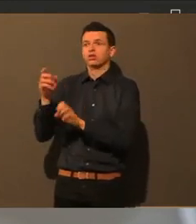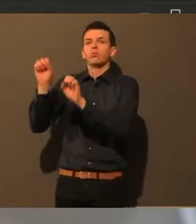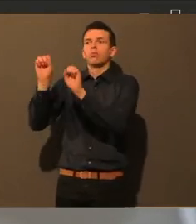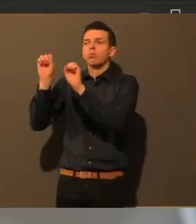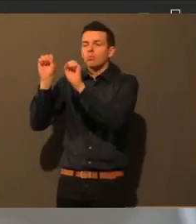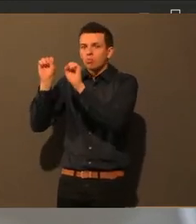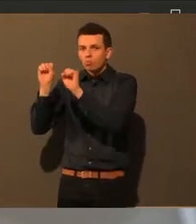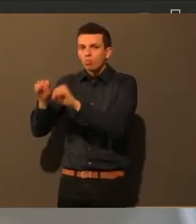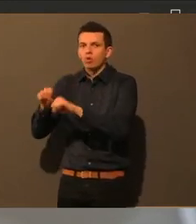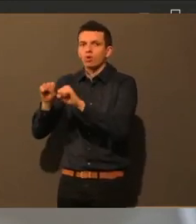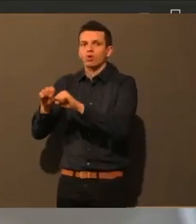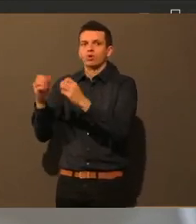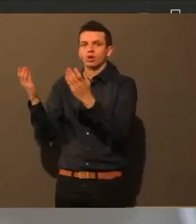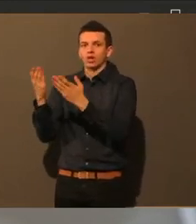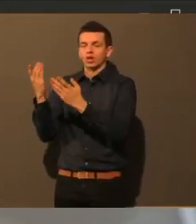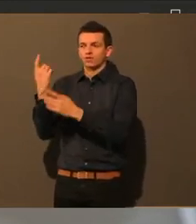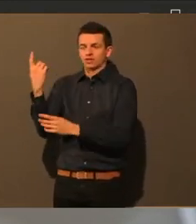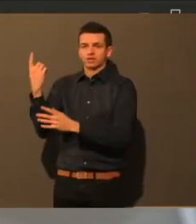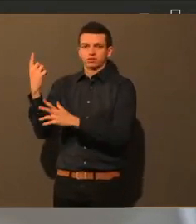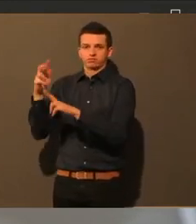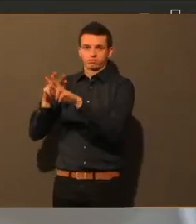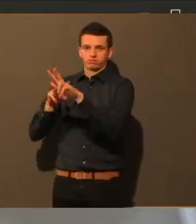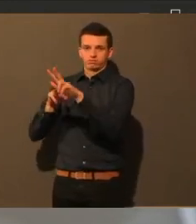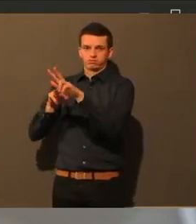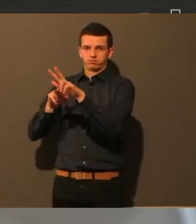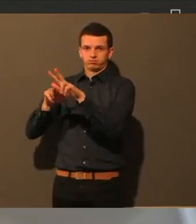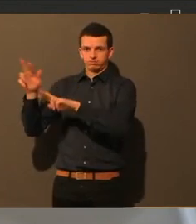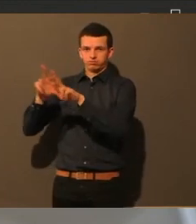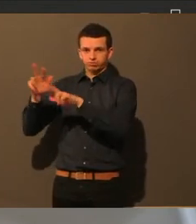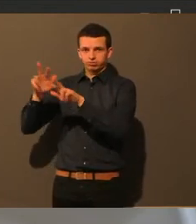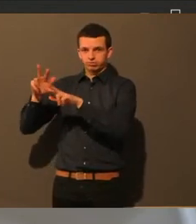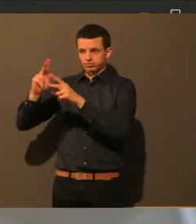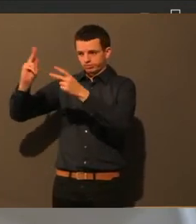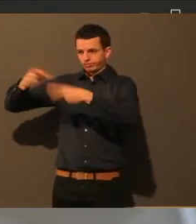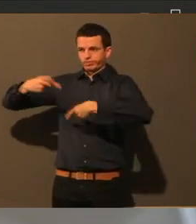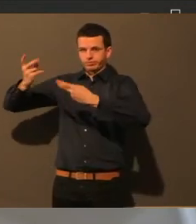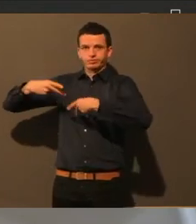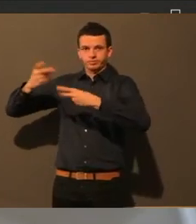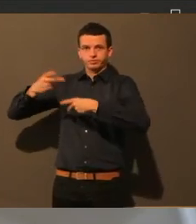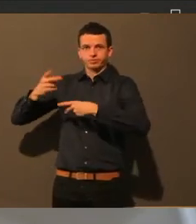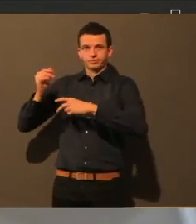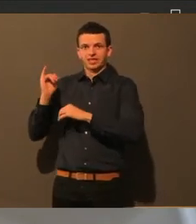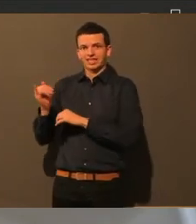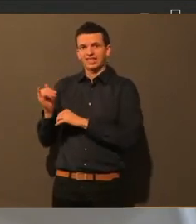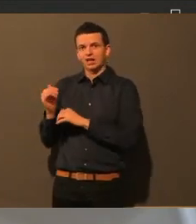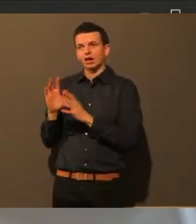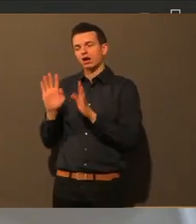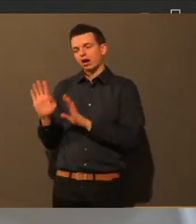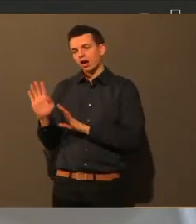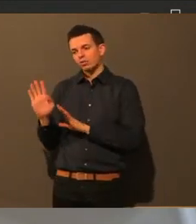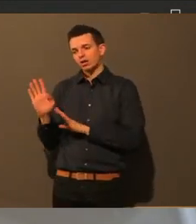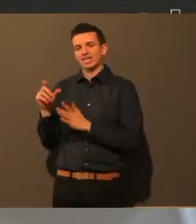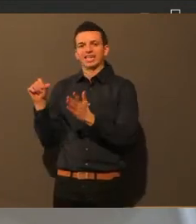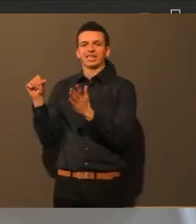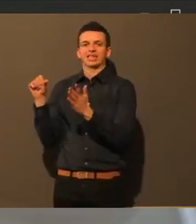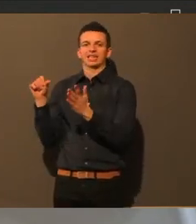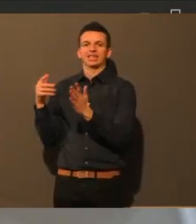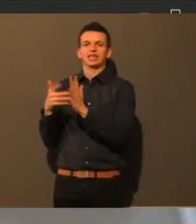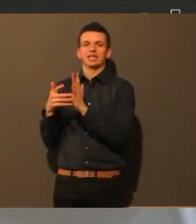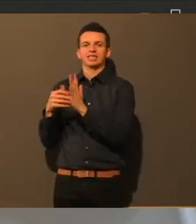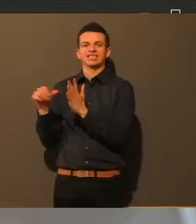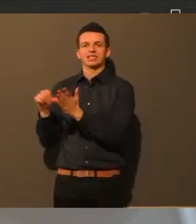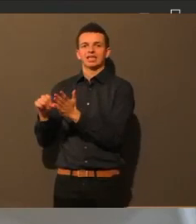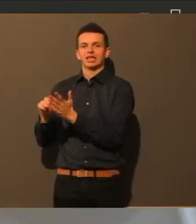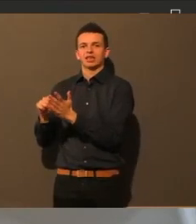theoretisch auch organisieren. Aber die Entscheidungen darüber, wie man in den Testzentren mit den Schnelltests